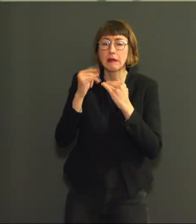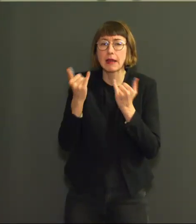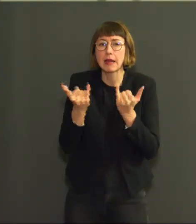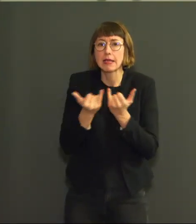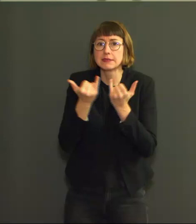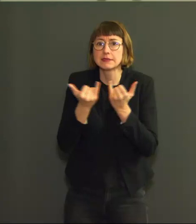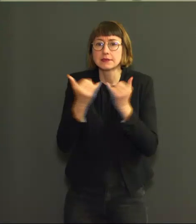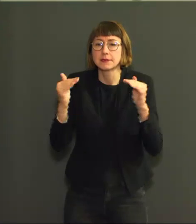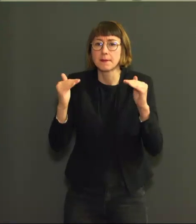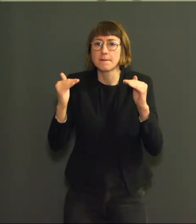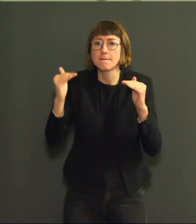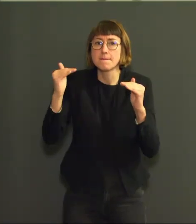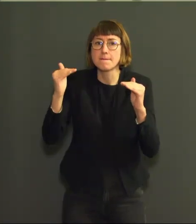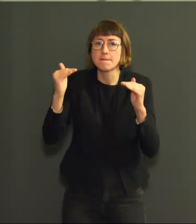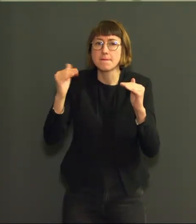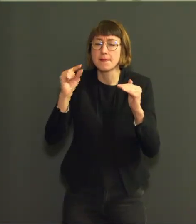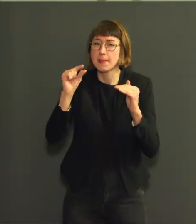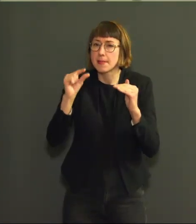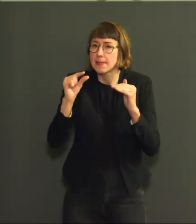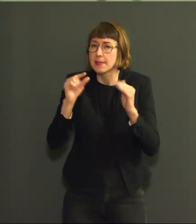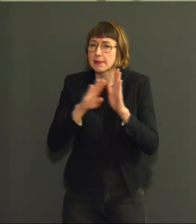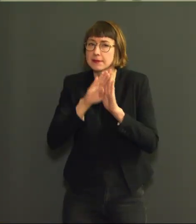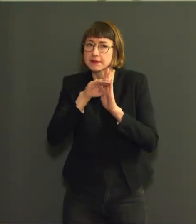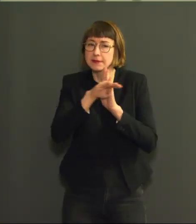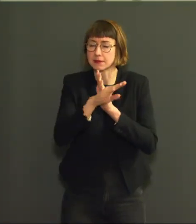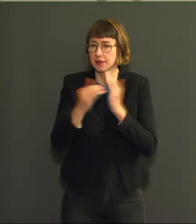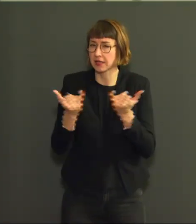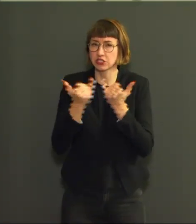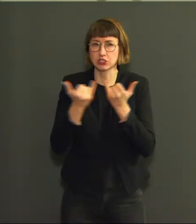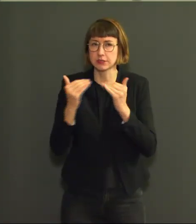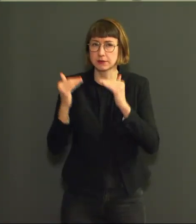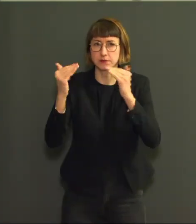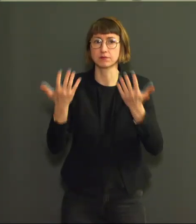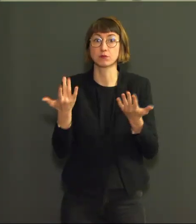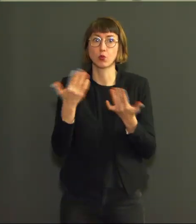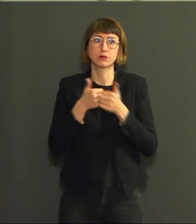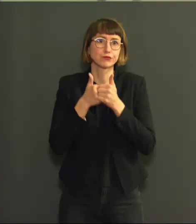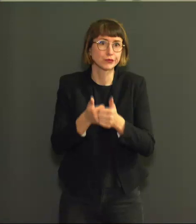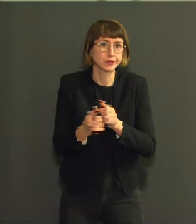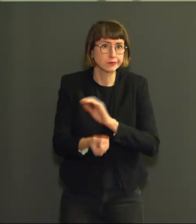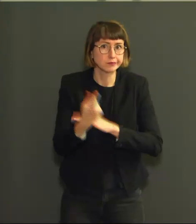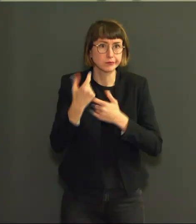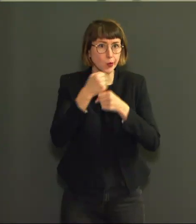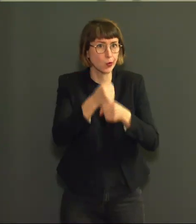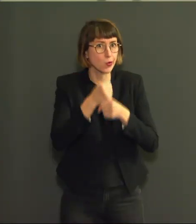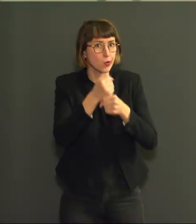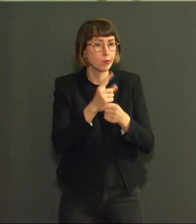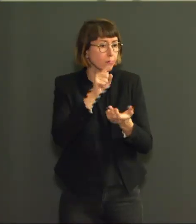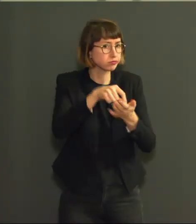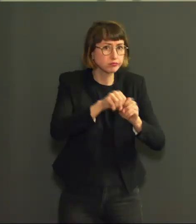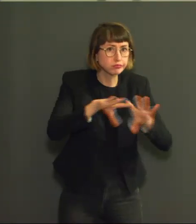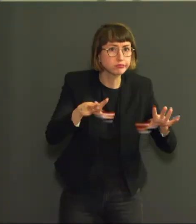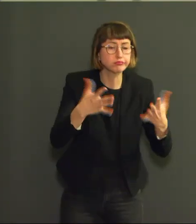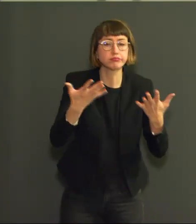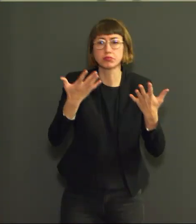et vers le bas, probablement en fonction de contamination dans certaines maisons de repos. Et actuellement, nous avons une petite augmentation, mais